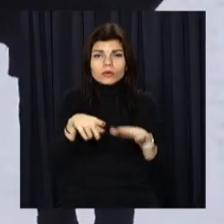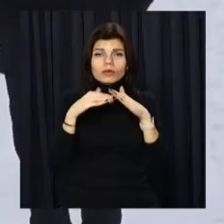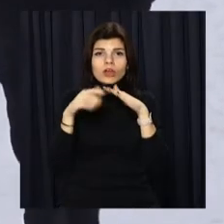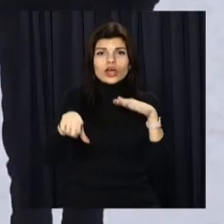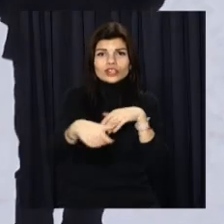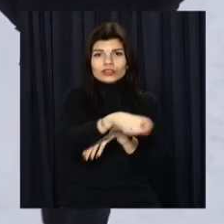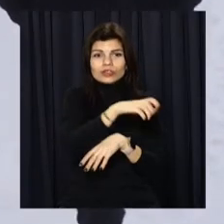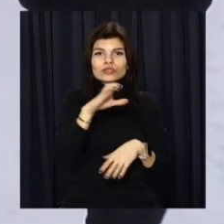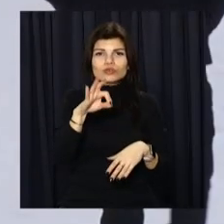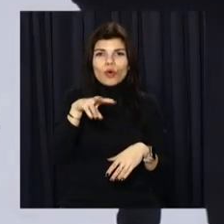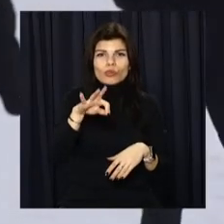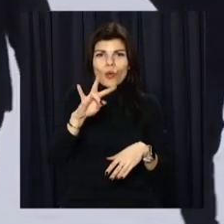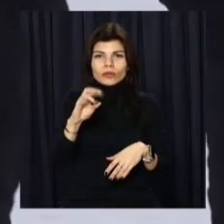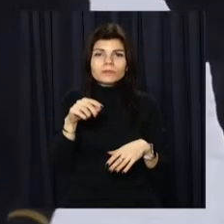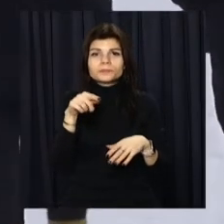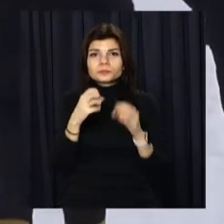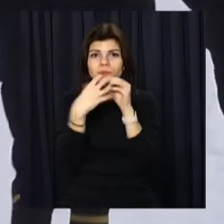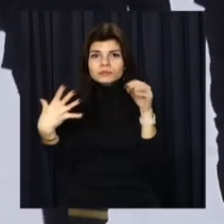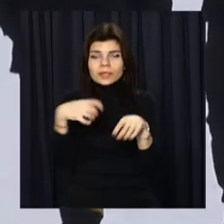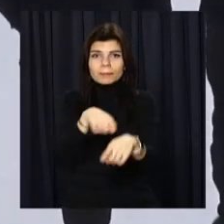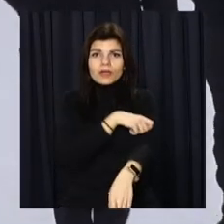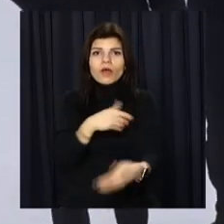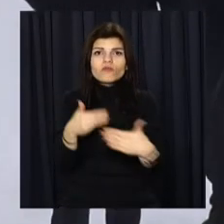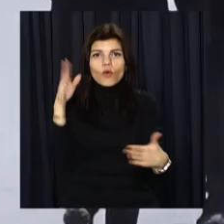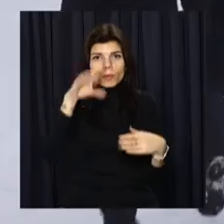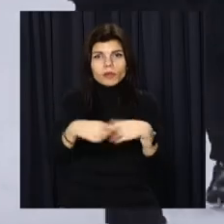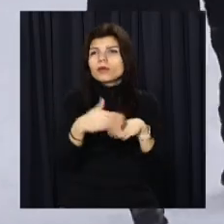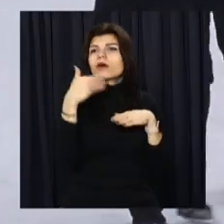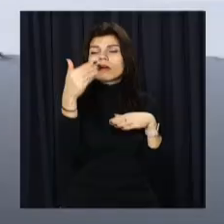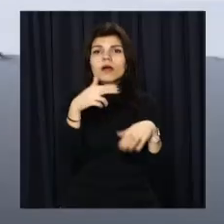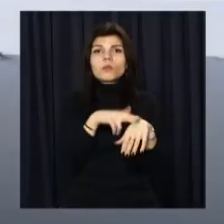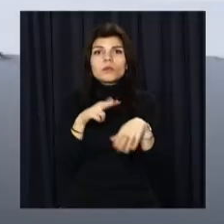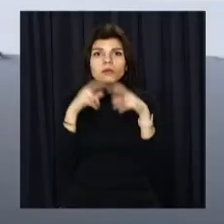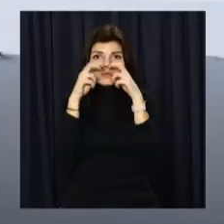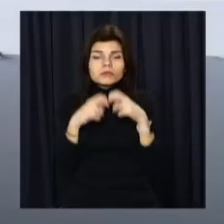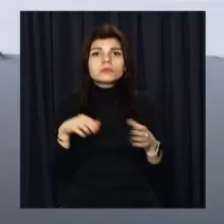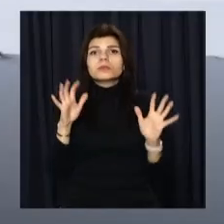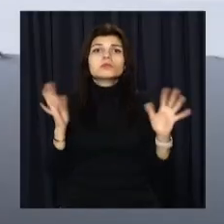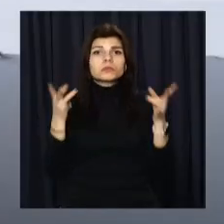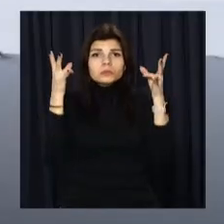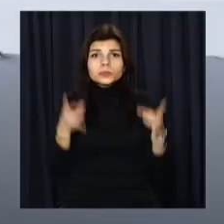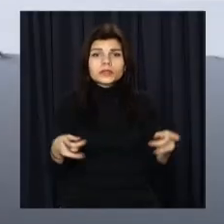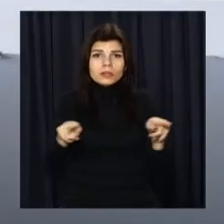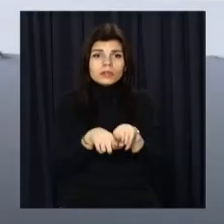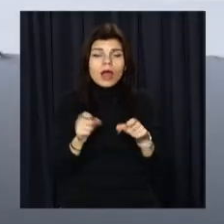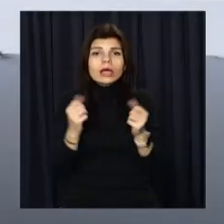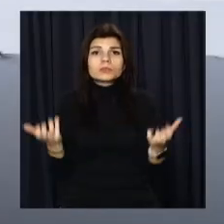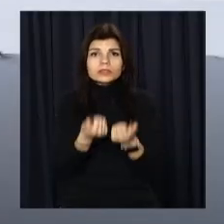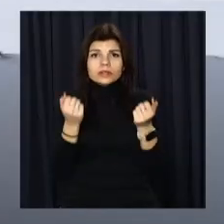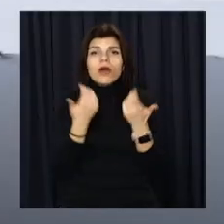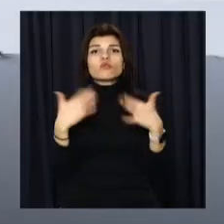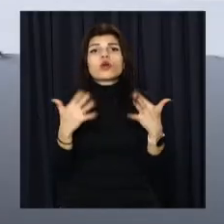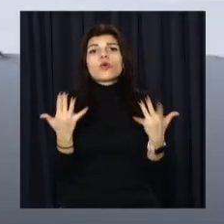річці Солона, в 15 метрах від берега. Правоохоронці в'ясовують обставини трагедії, а рятувальники